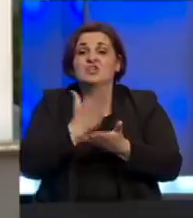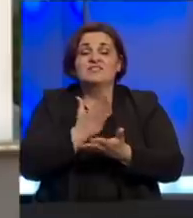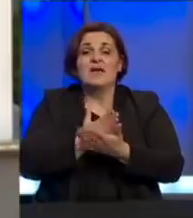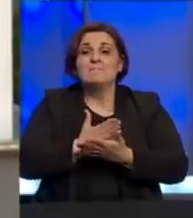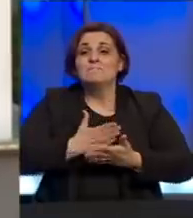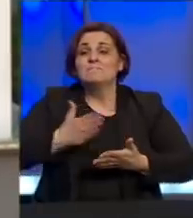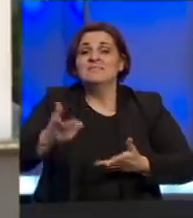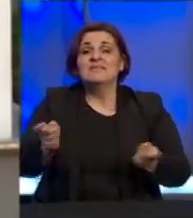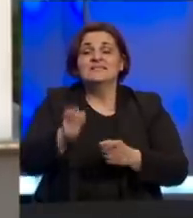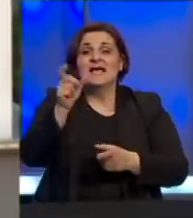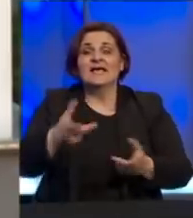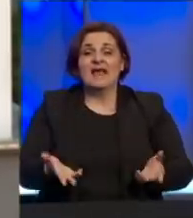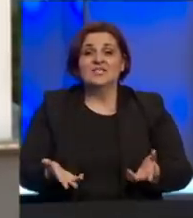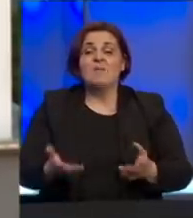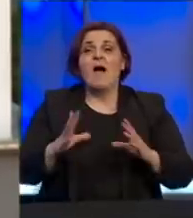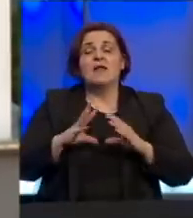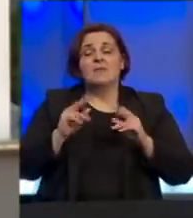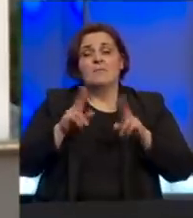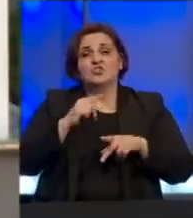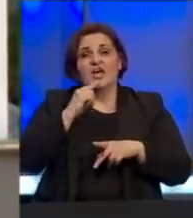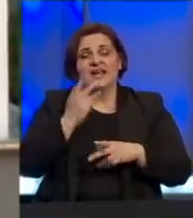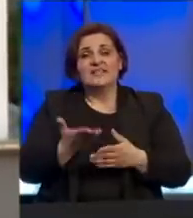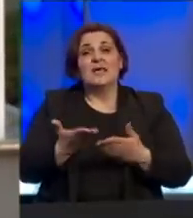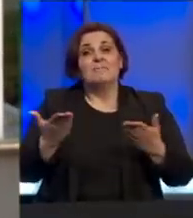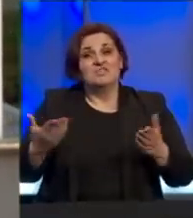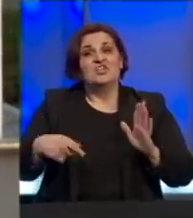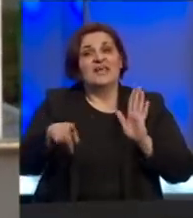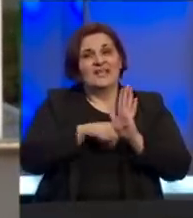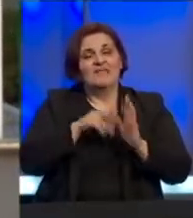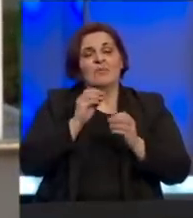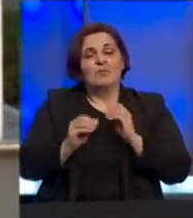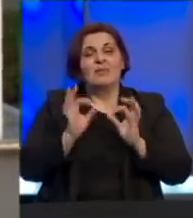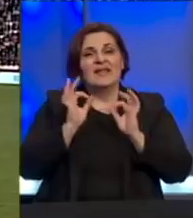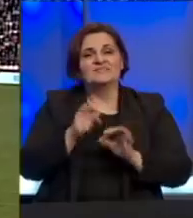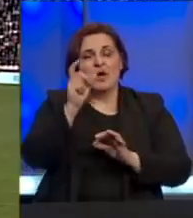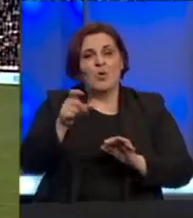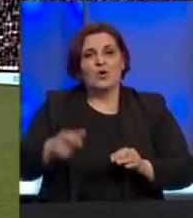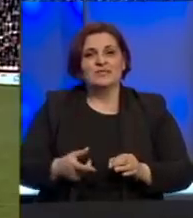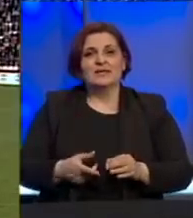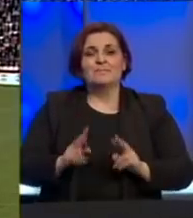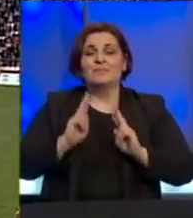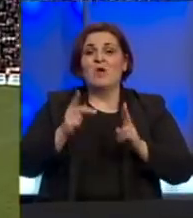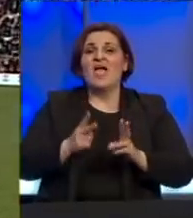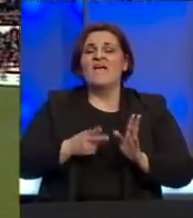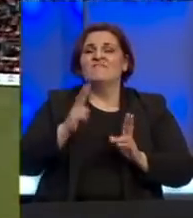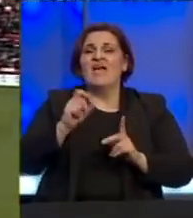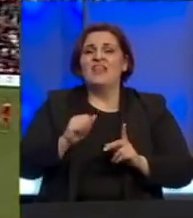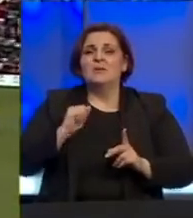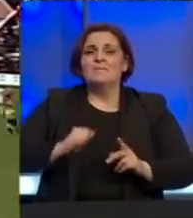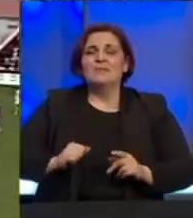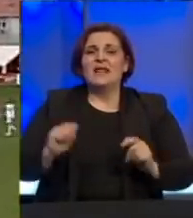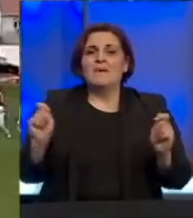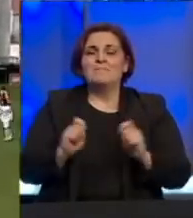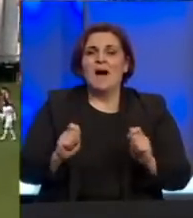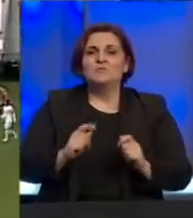dešavati sa igračima ali generalno se može reći da će ostaviti neke negativne posljedice na svakog od njih za Mostarski velež pridnodna pauza stigla je u